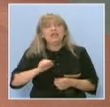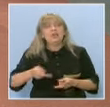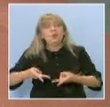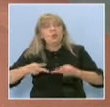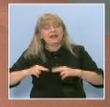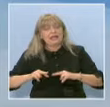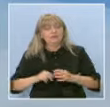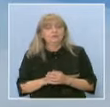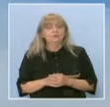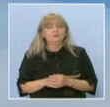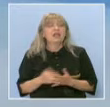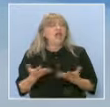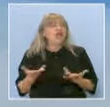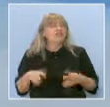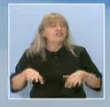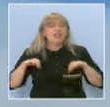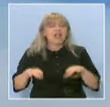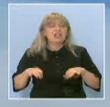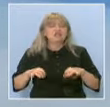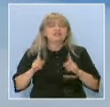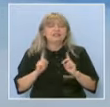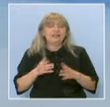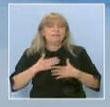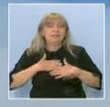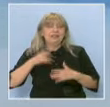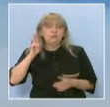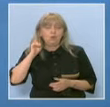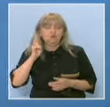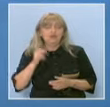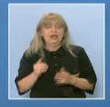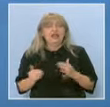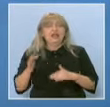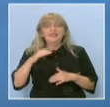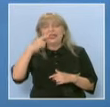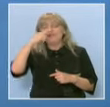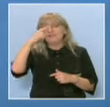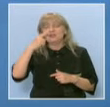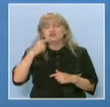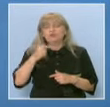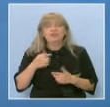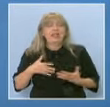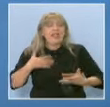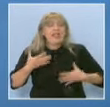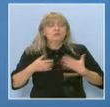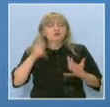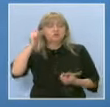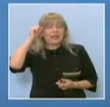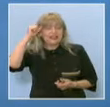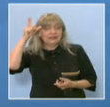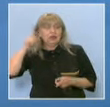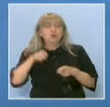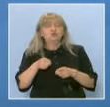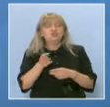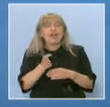на този въпрос, какви качества трябва да претежава учителя? Най-важното качество – емоционална интелигентност. Той е част от